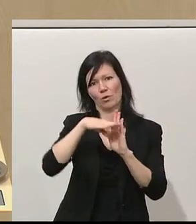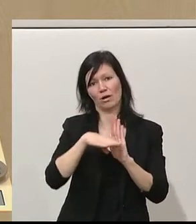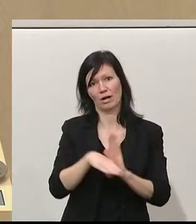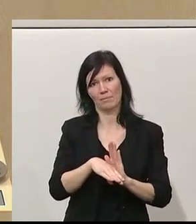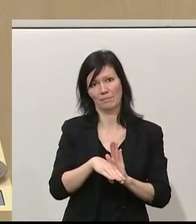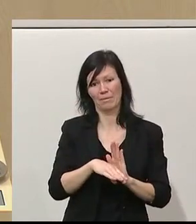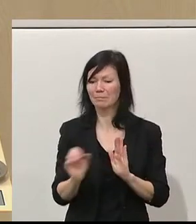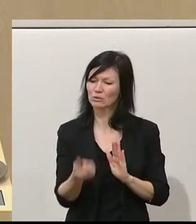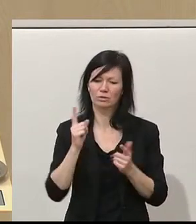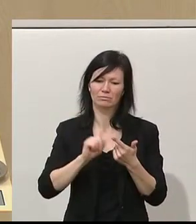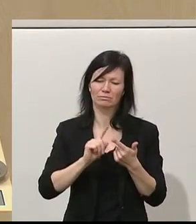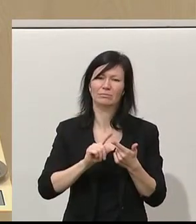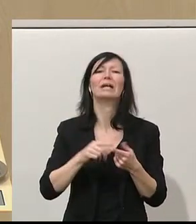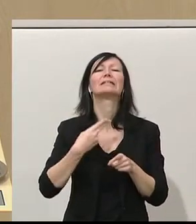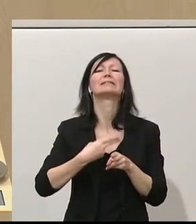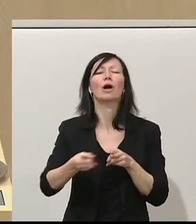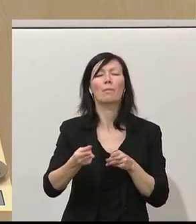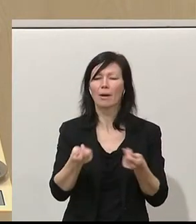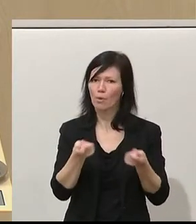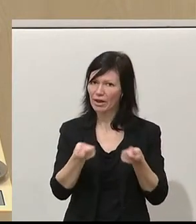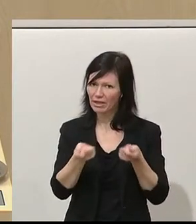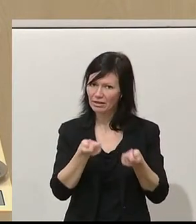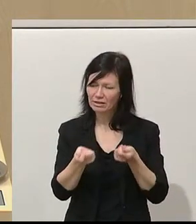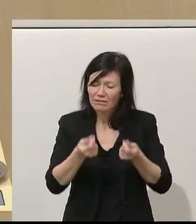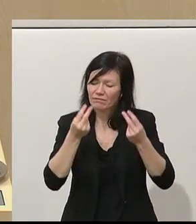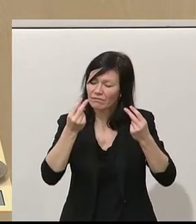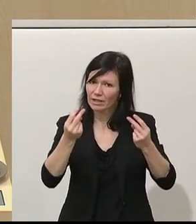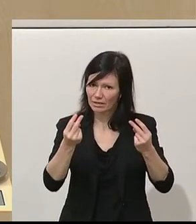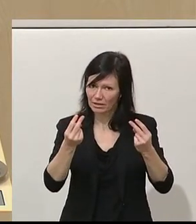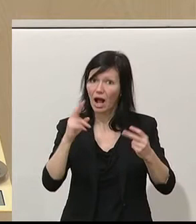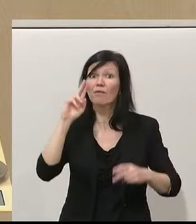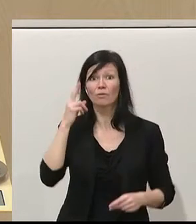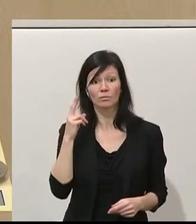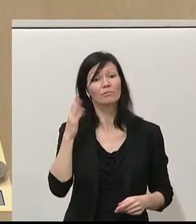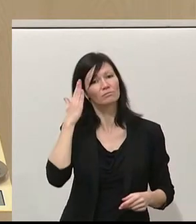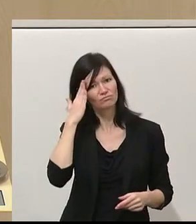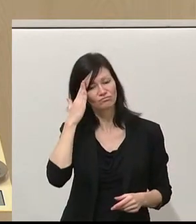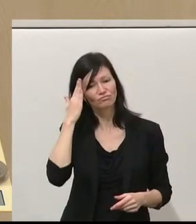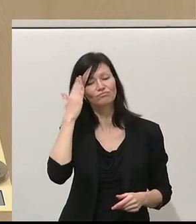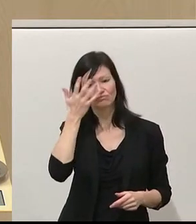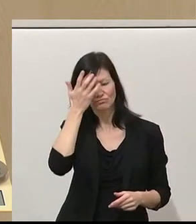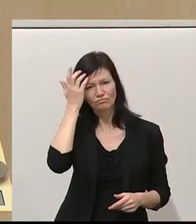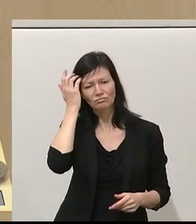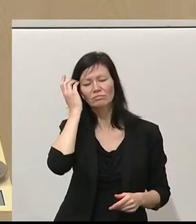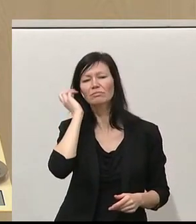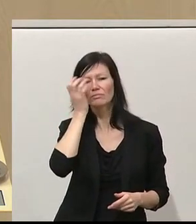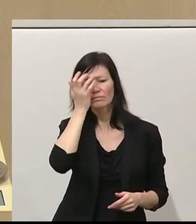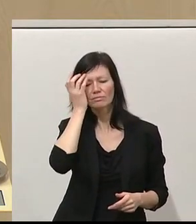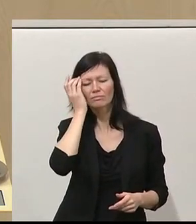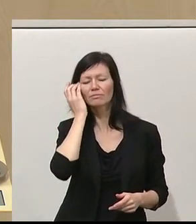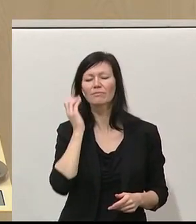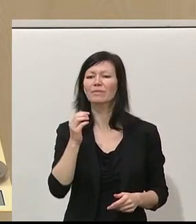saubere Politik, scheint mir deshalb von großer Relevanz, weil wir wissen, dass aufgrund der letzten zwei